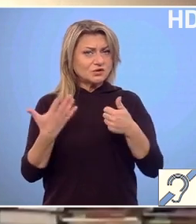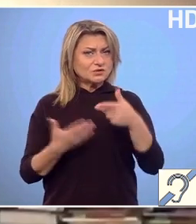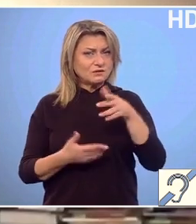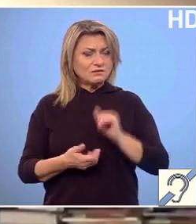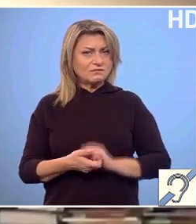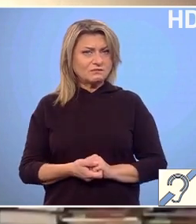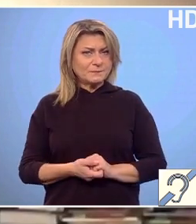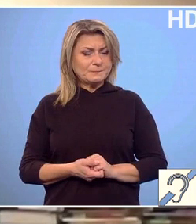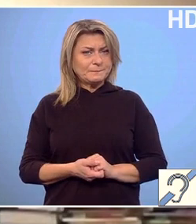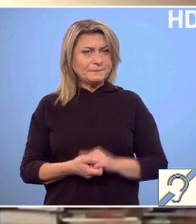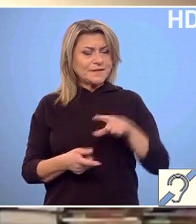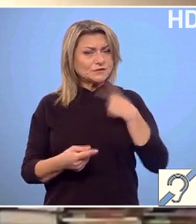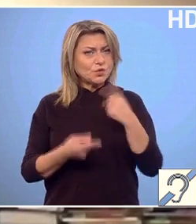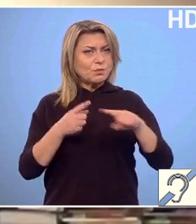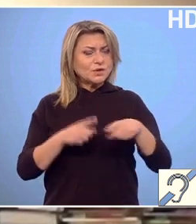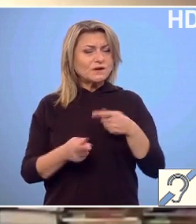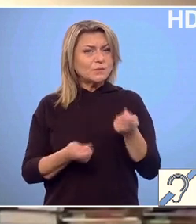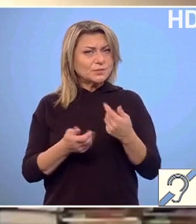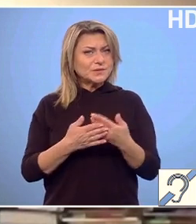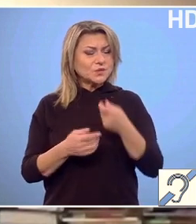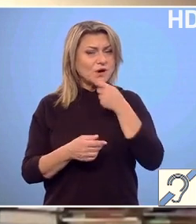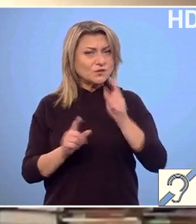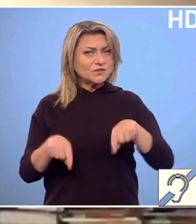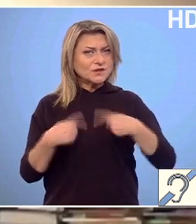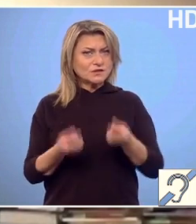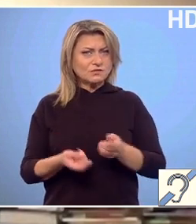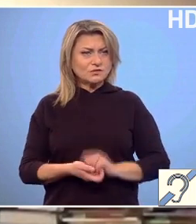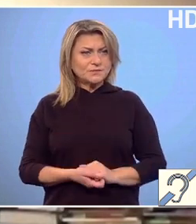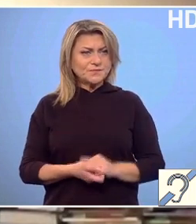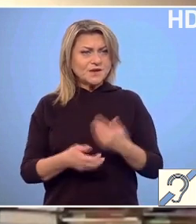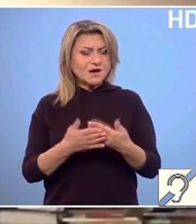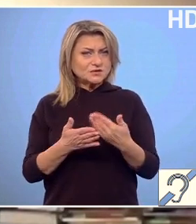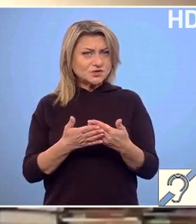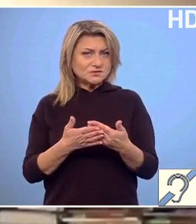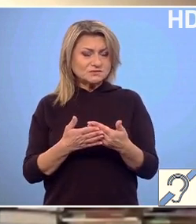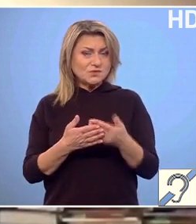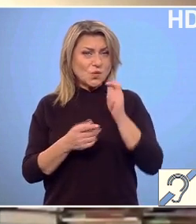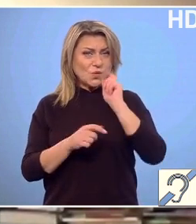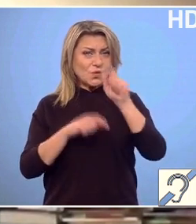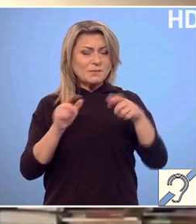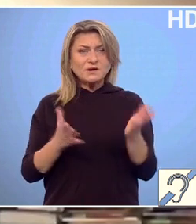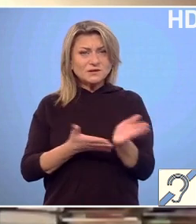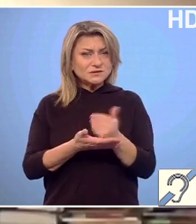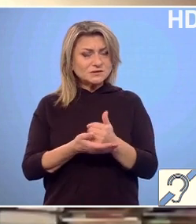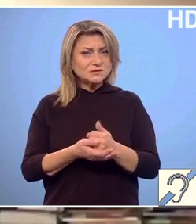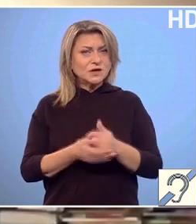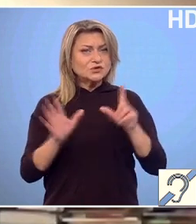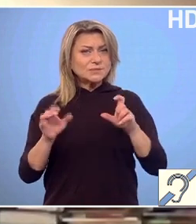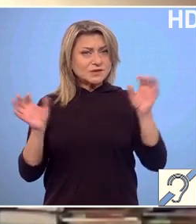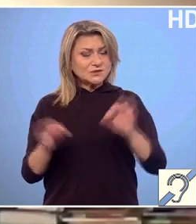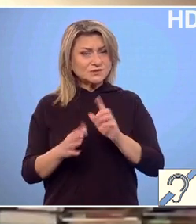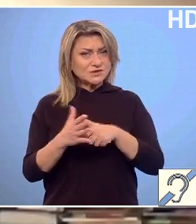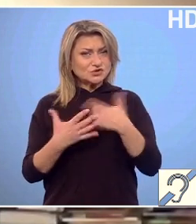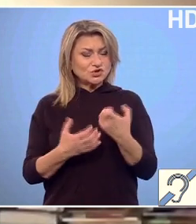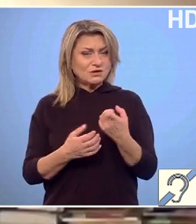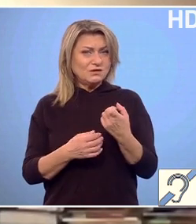Cluj pregătesc o politică publică pentru anul viitor ca acei cetățeni care colectează 70% din